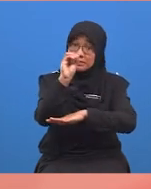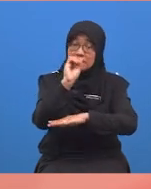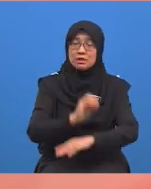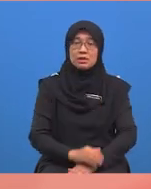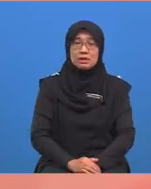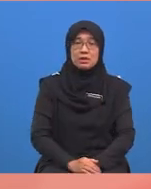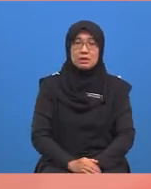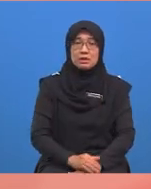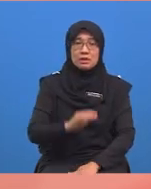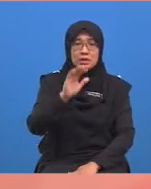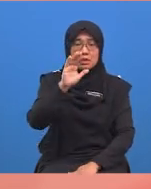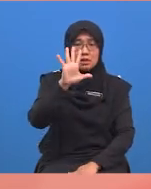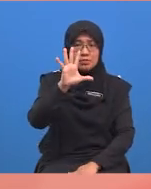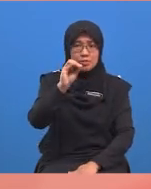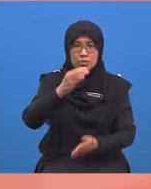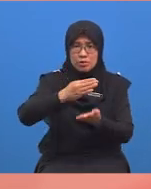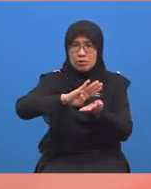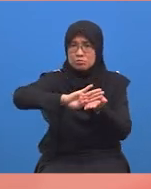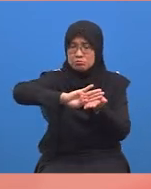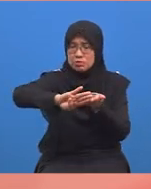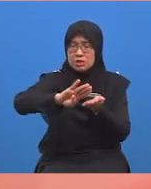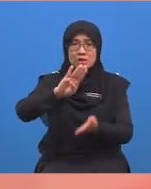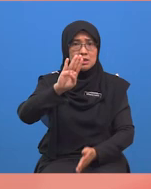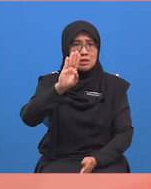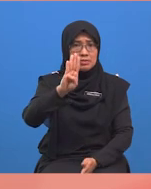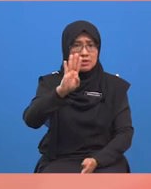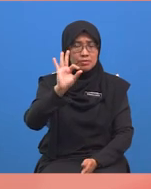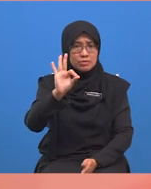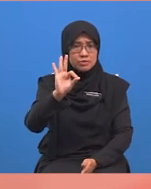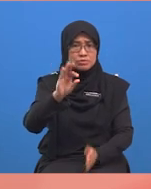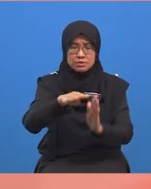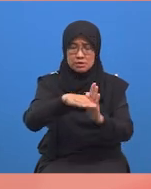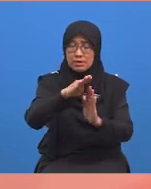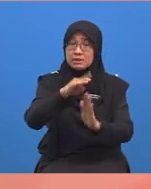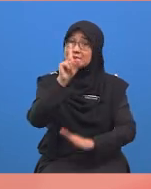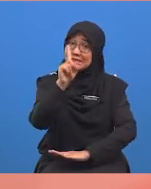Lima puluh tolak empat puluh sembilan dan bakinya adalah satu.